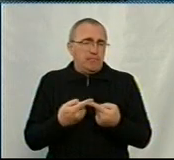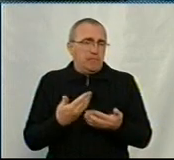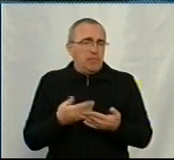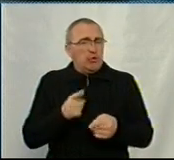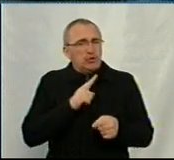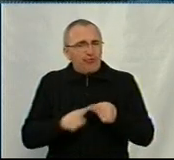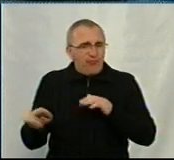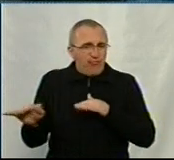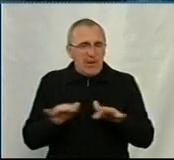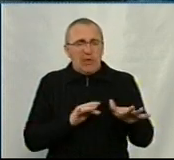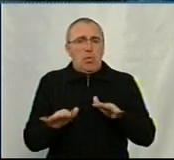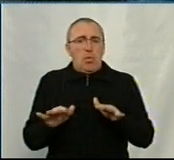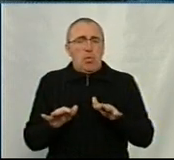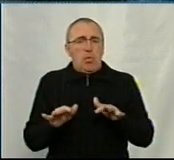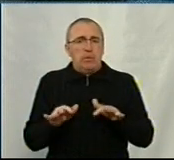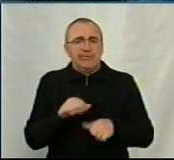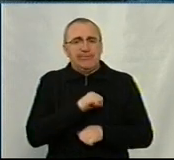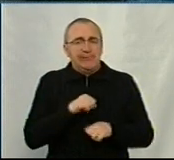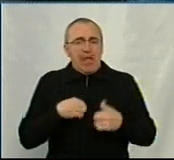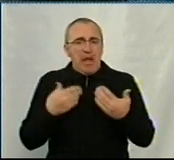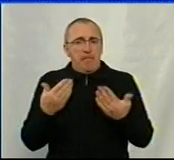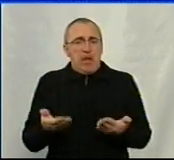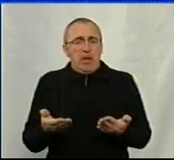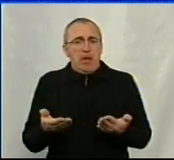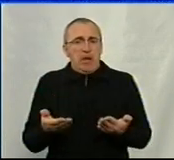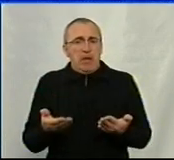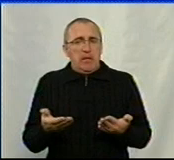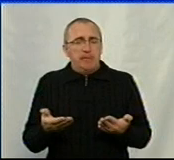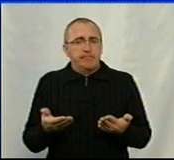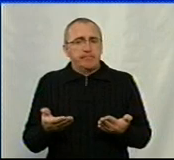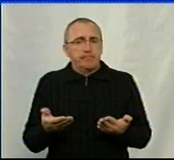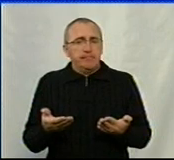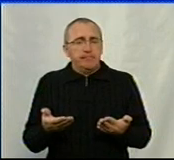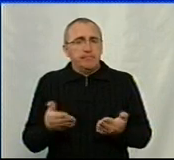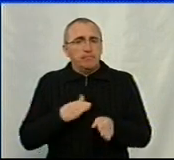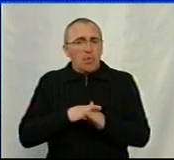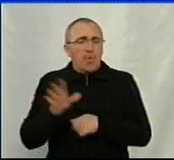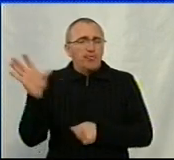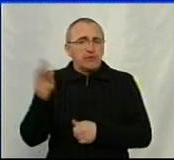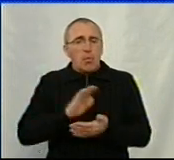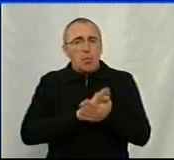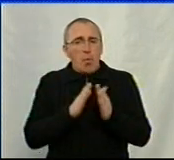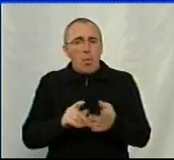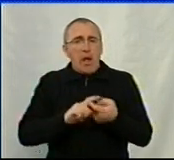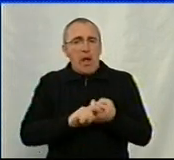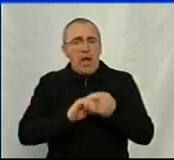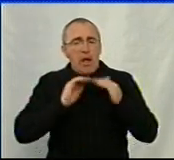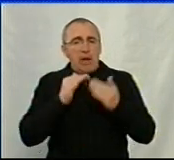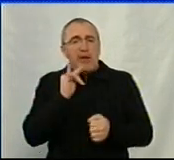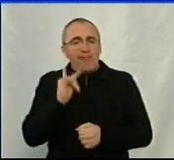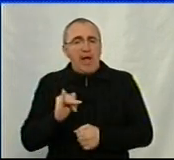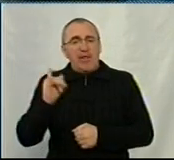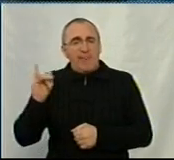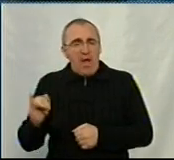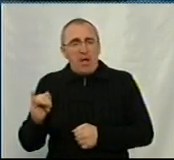швидко і саме з додержанням всіх умов карантину. Іван Іванович скаже,